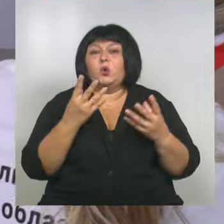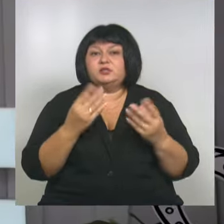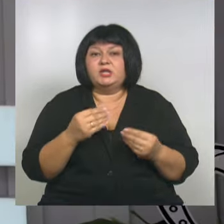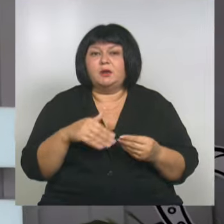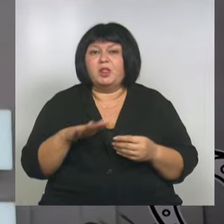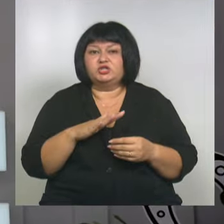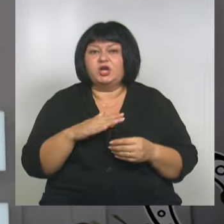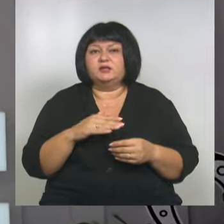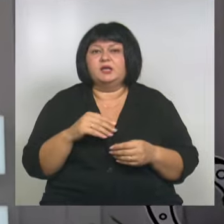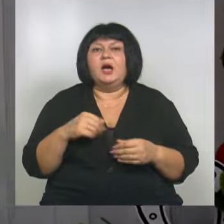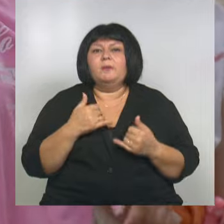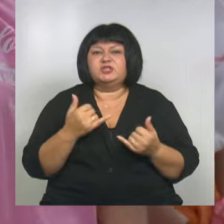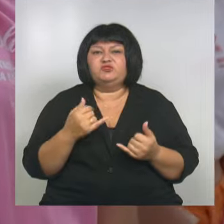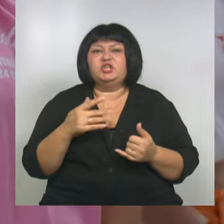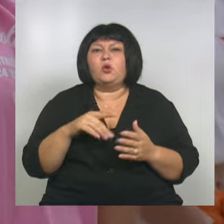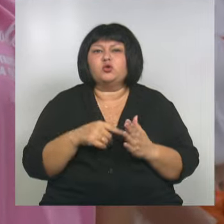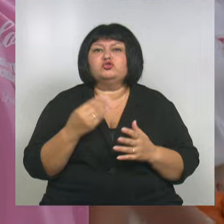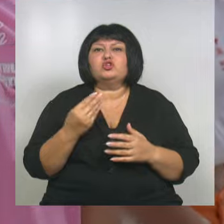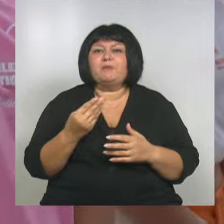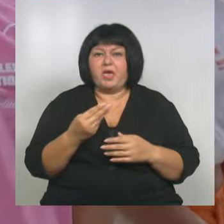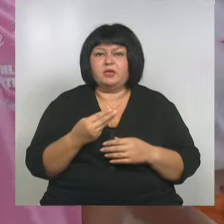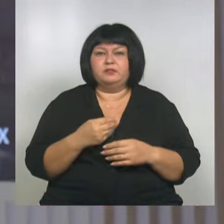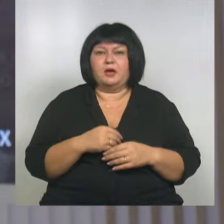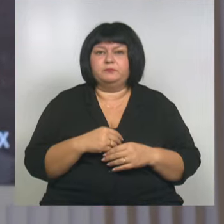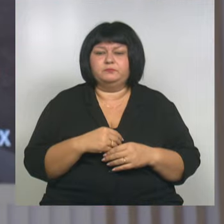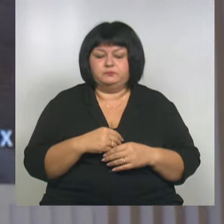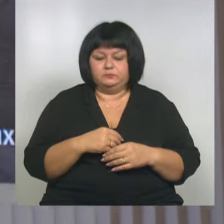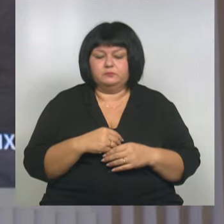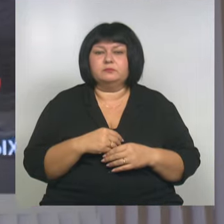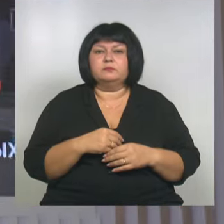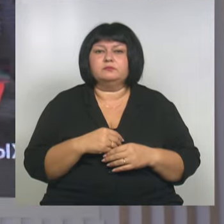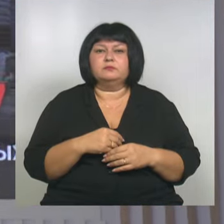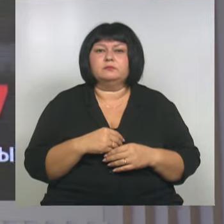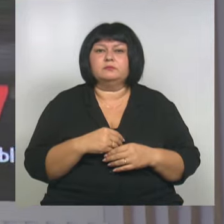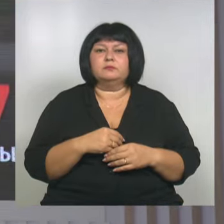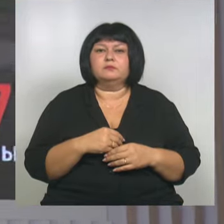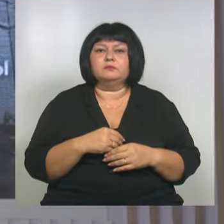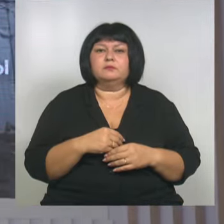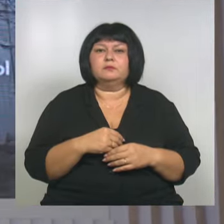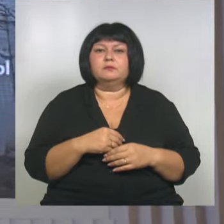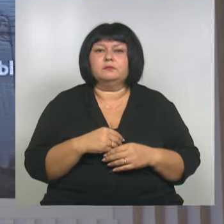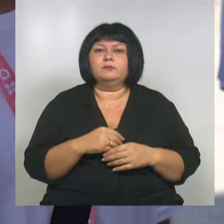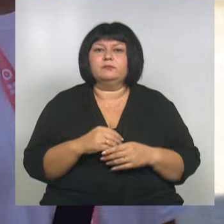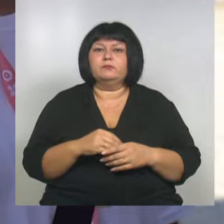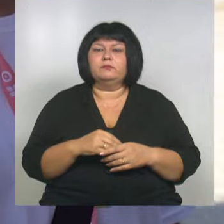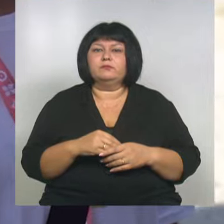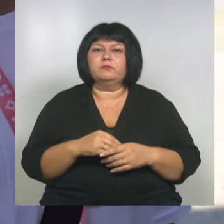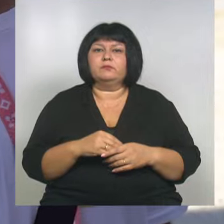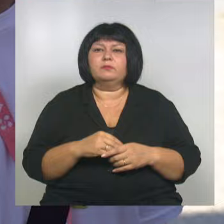площадке посвятили Шебекина. Остался дом с адвенкой в стеклою,